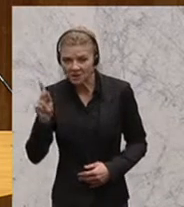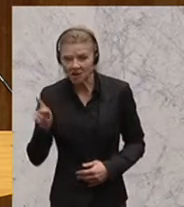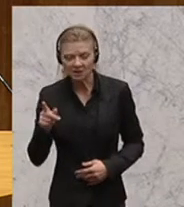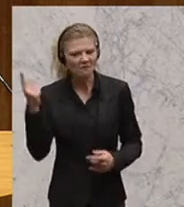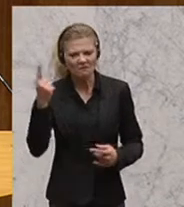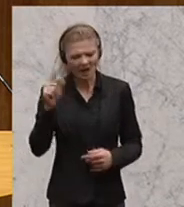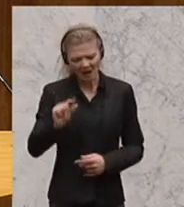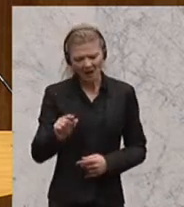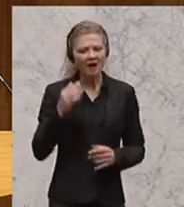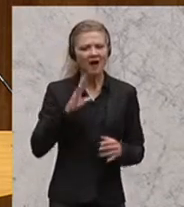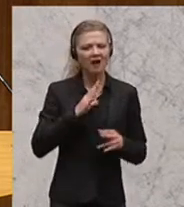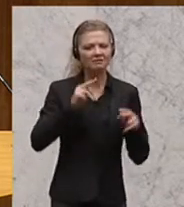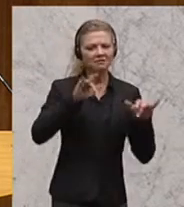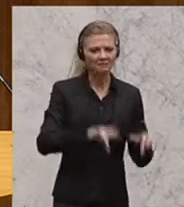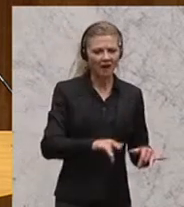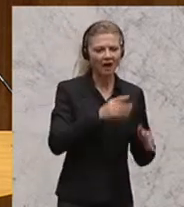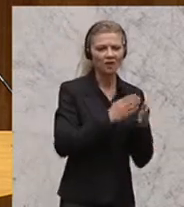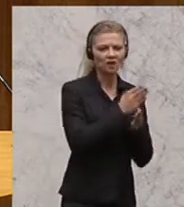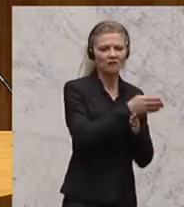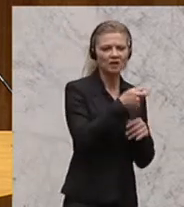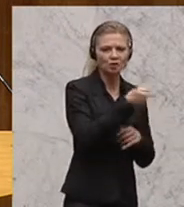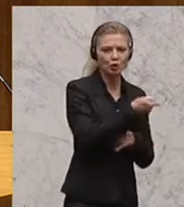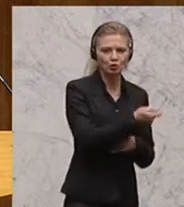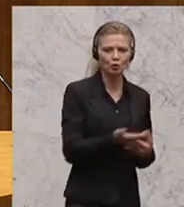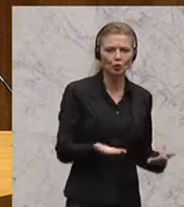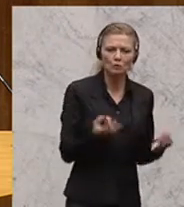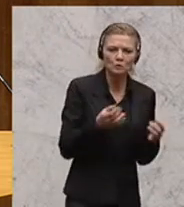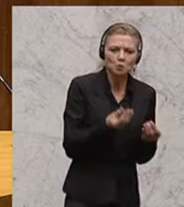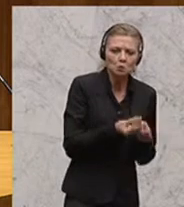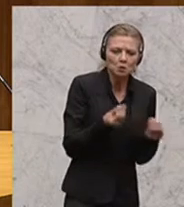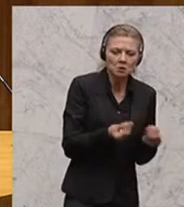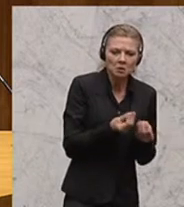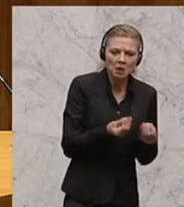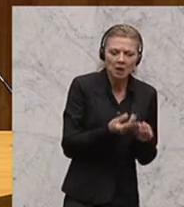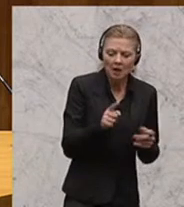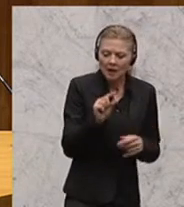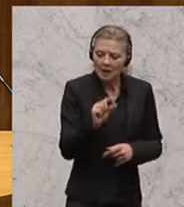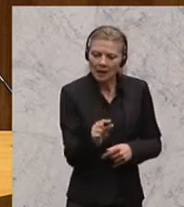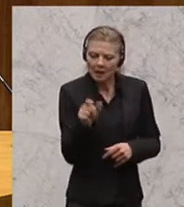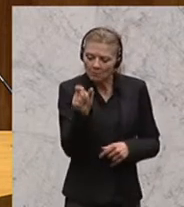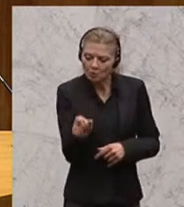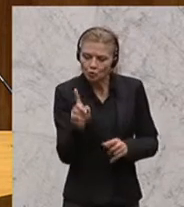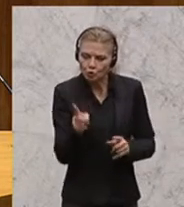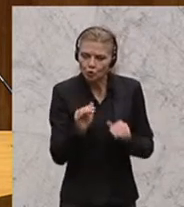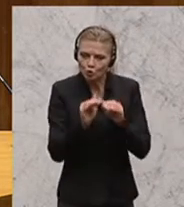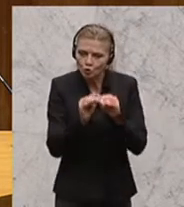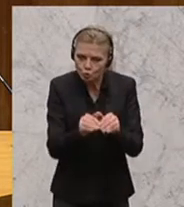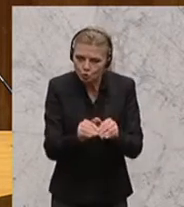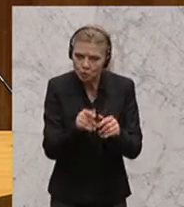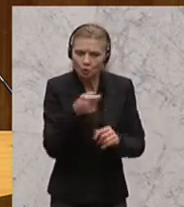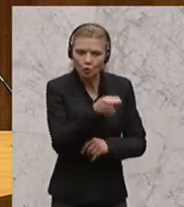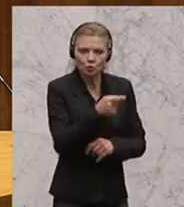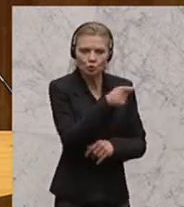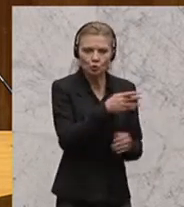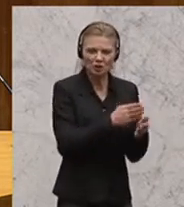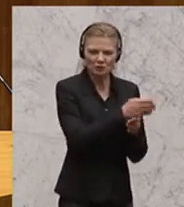Aus welchem Grund sollten die Schweizer Konten der sogenannten Kleinen geschützt werden? Wir wissen, dass die Österreicher